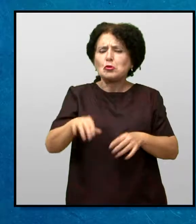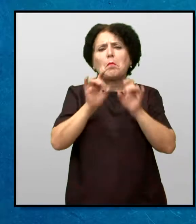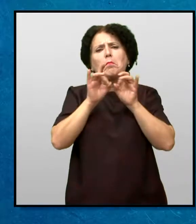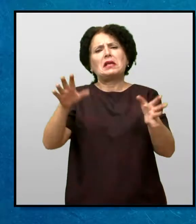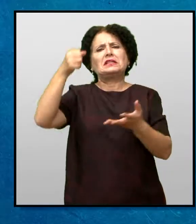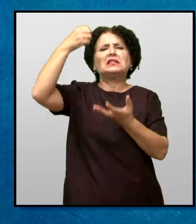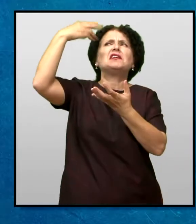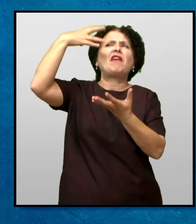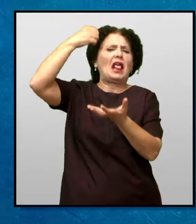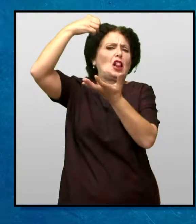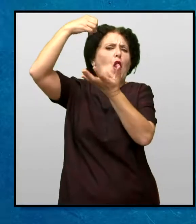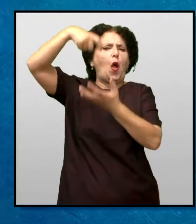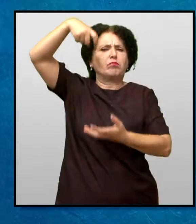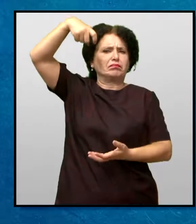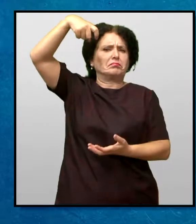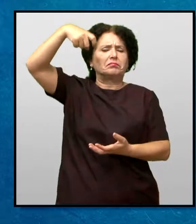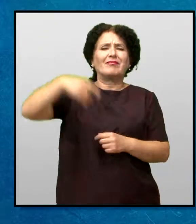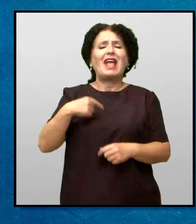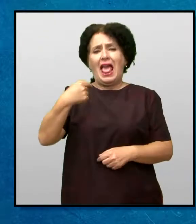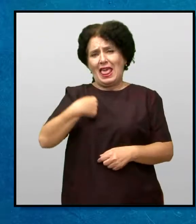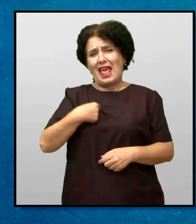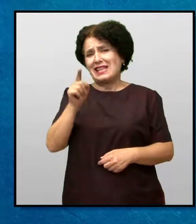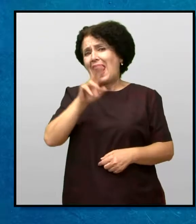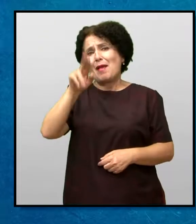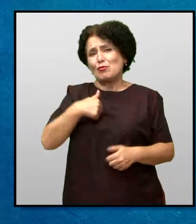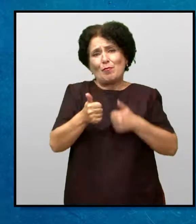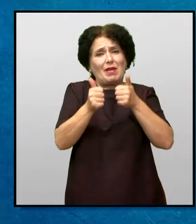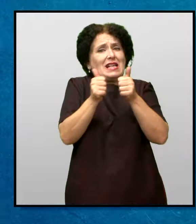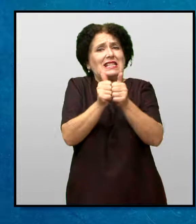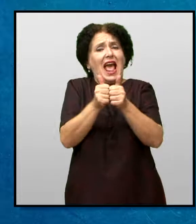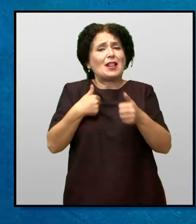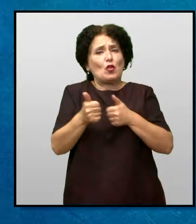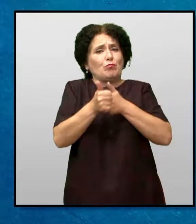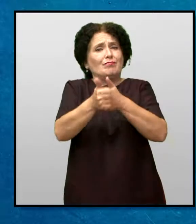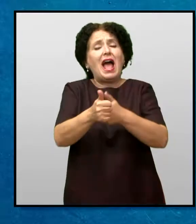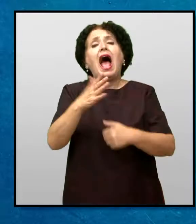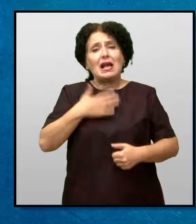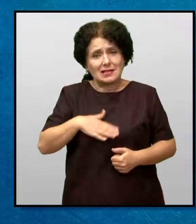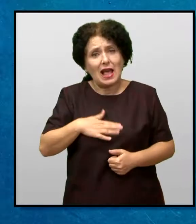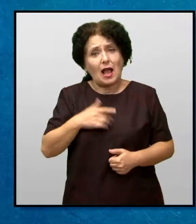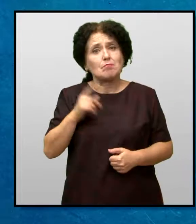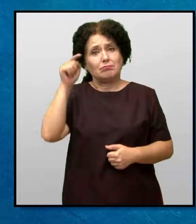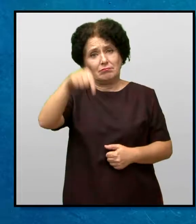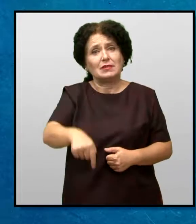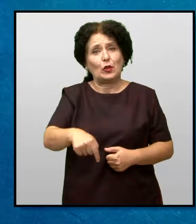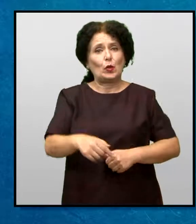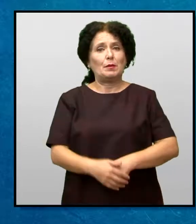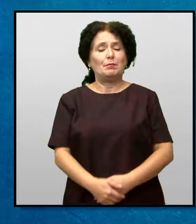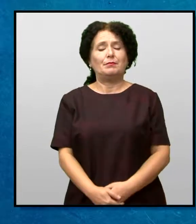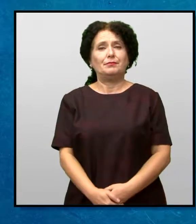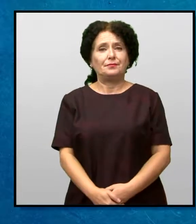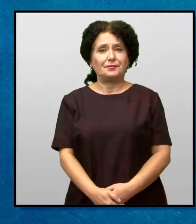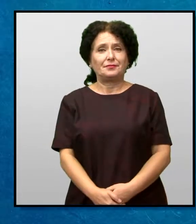без Фенер Да, но тогаш јас немаше да можам да дојдам со тебе А толку многу сакам да дојдам